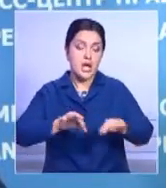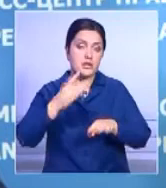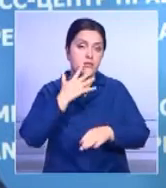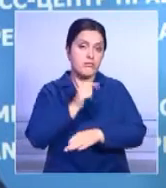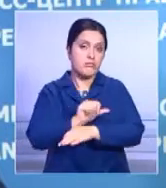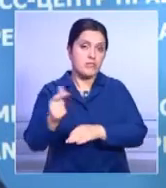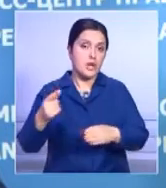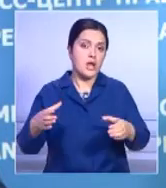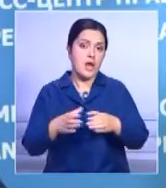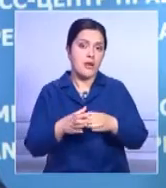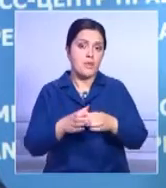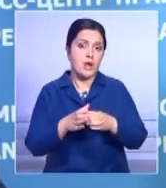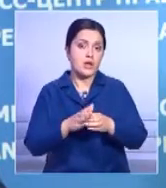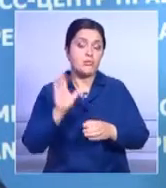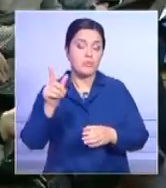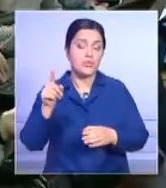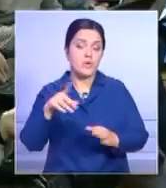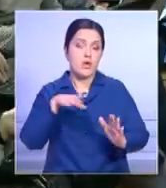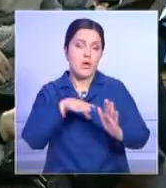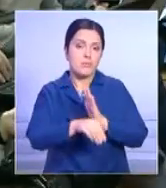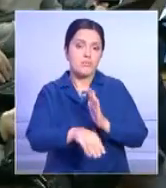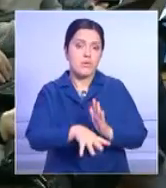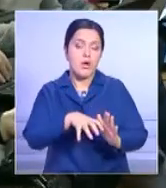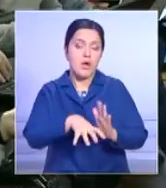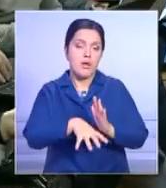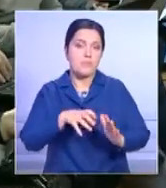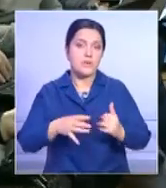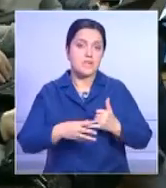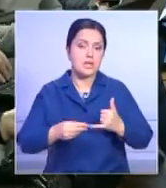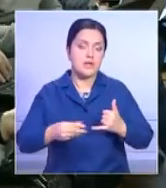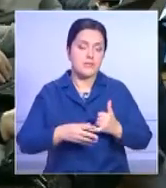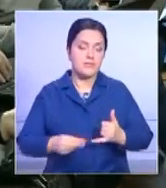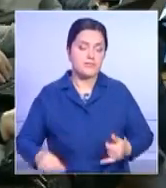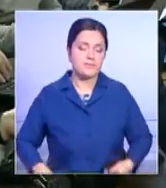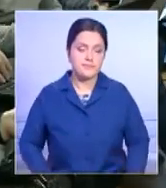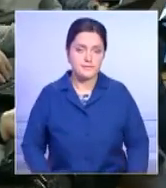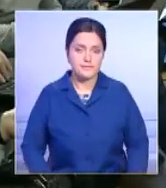транснациональным компаниям, которые будут заинтересованы в добыче.